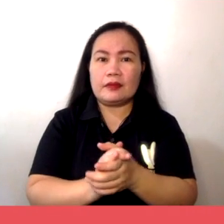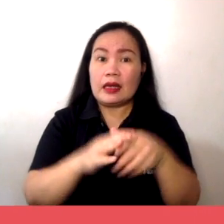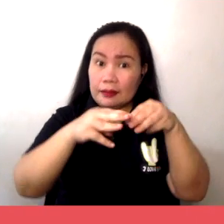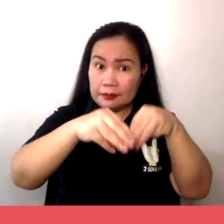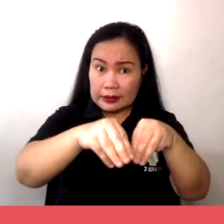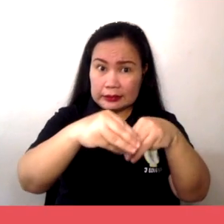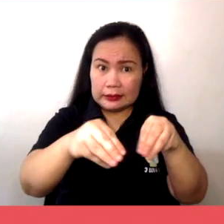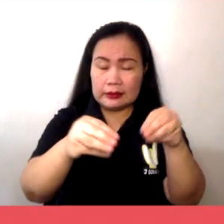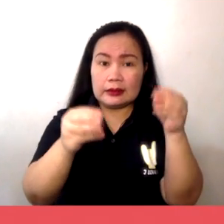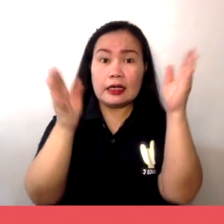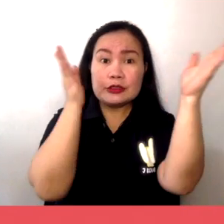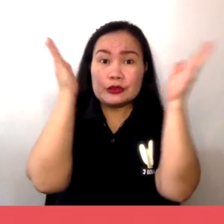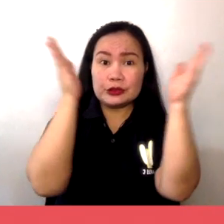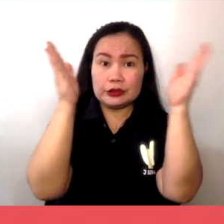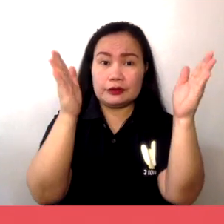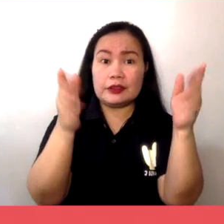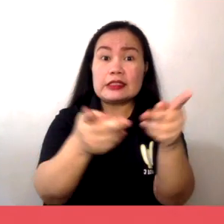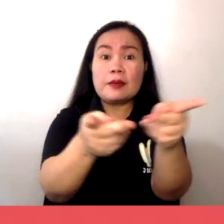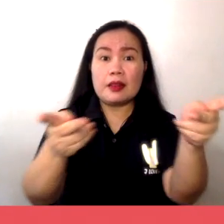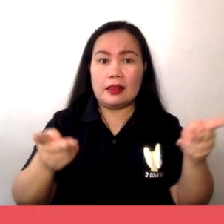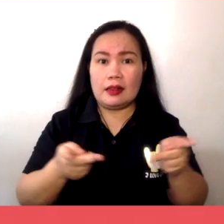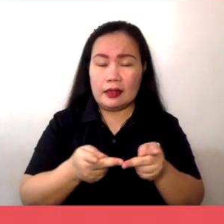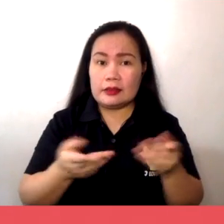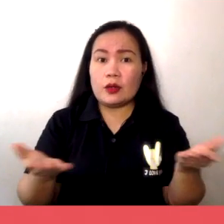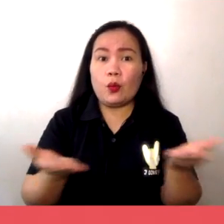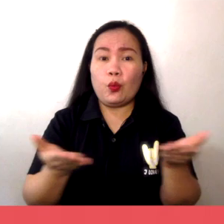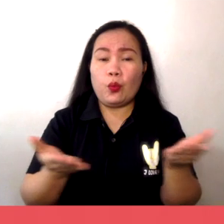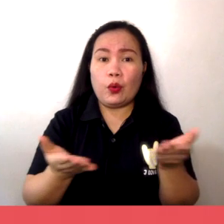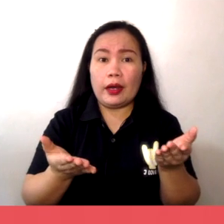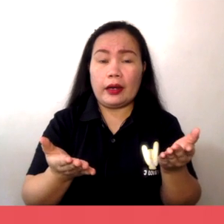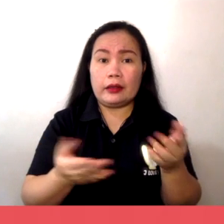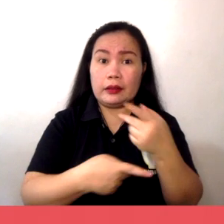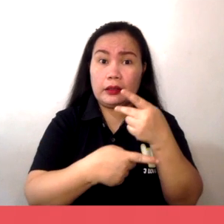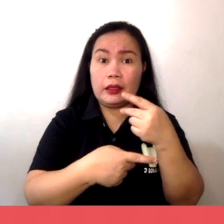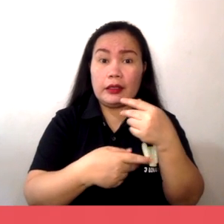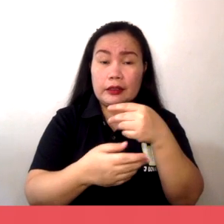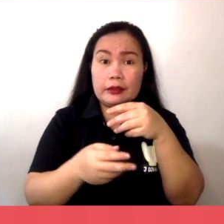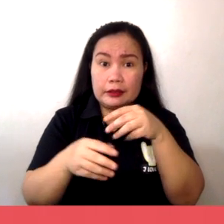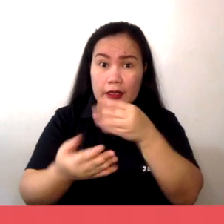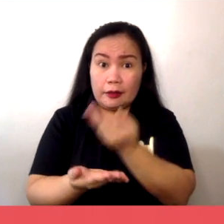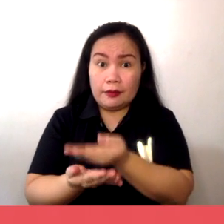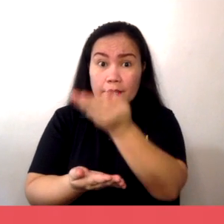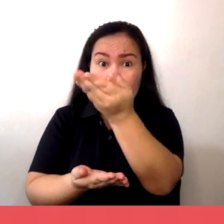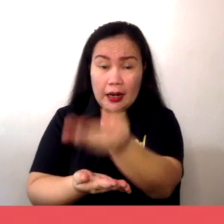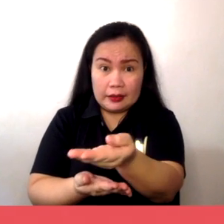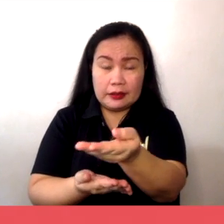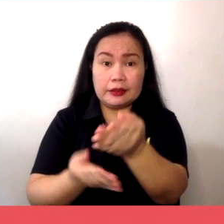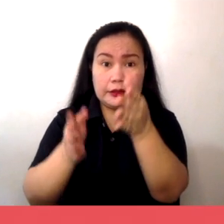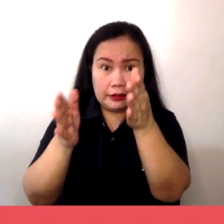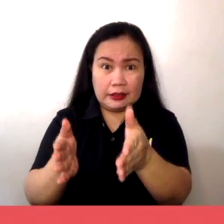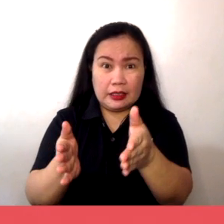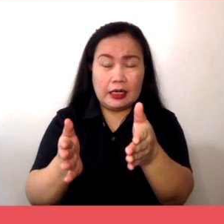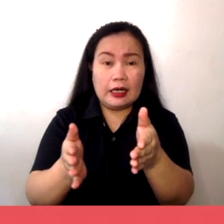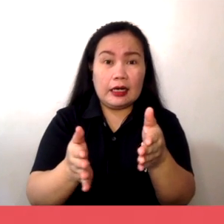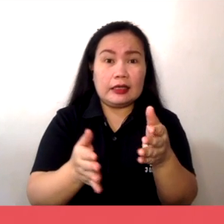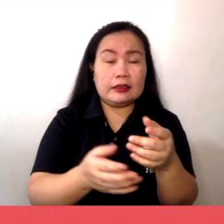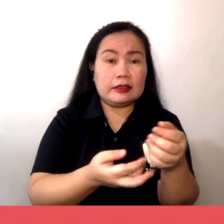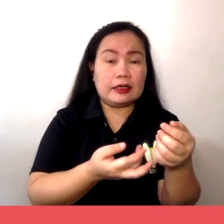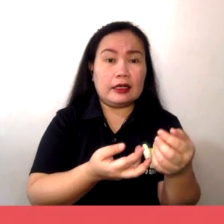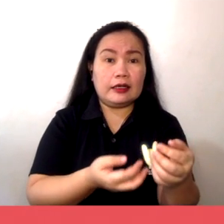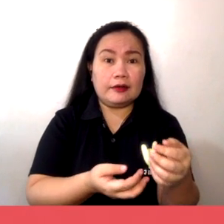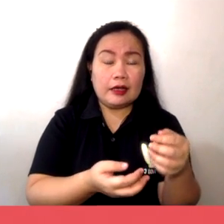pamilihan ang nagsisilbing lugar kung saan nakakamit ng isang consumer ang sagot sa marami niyang